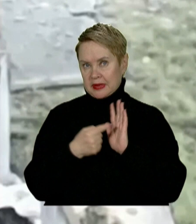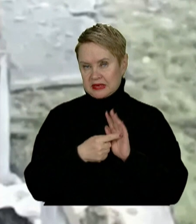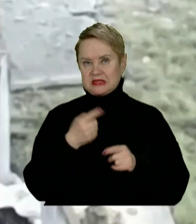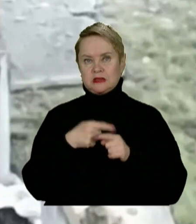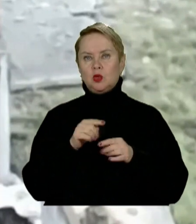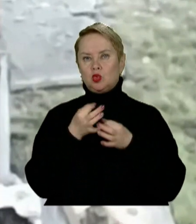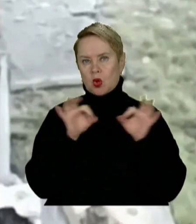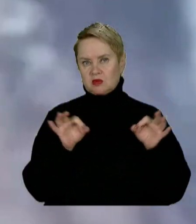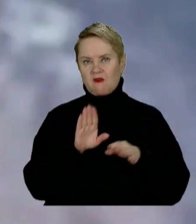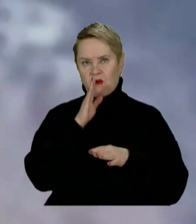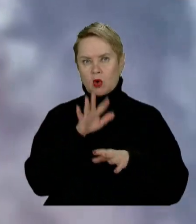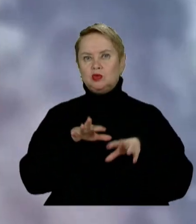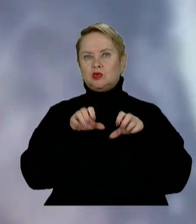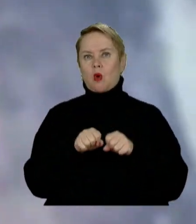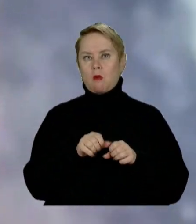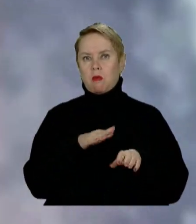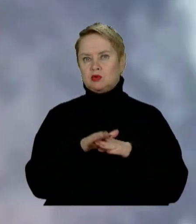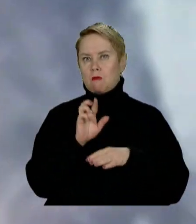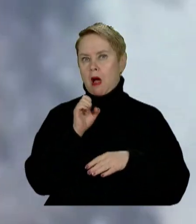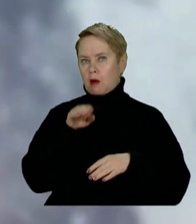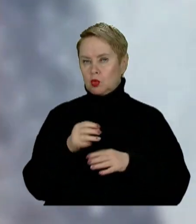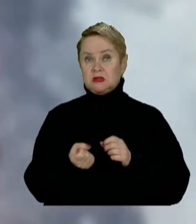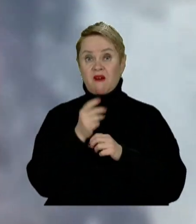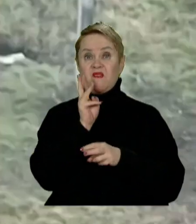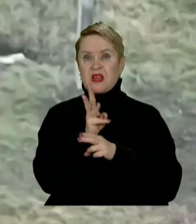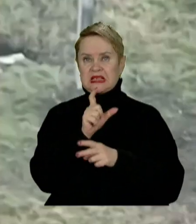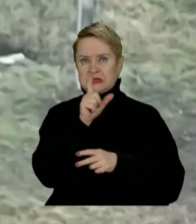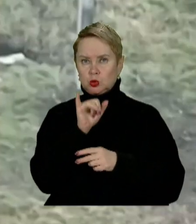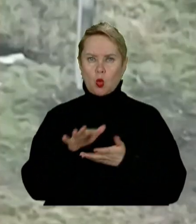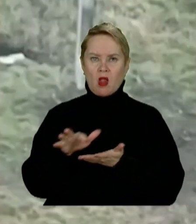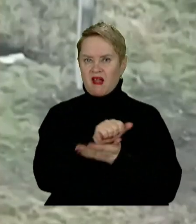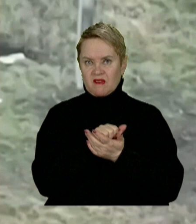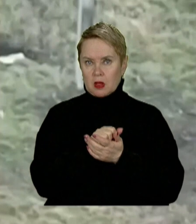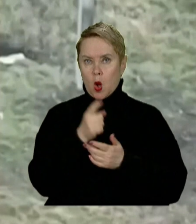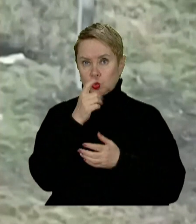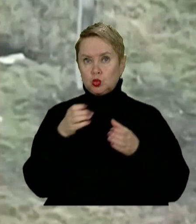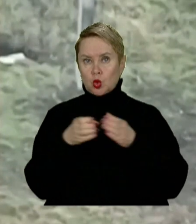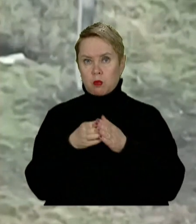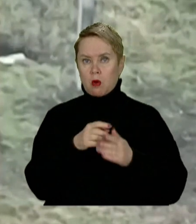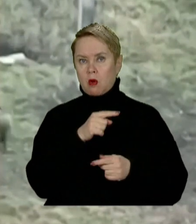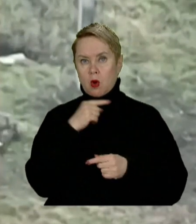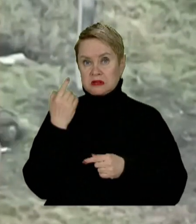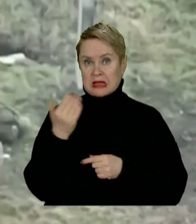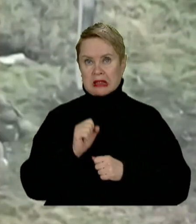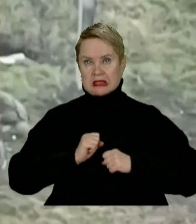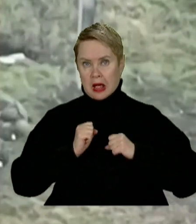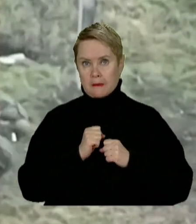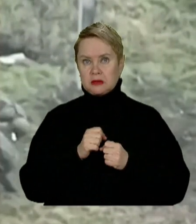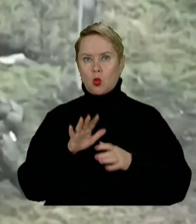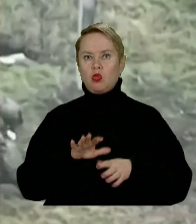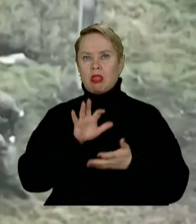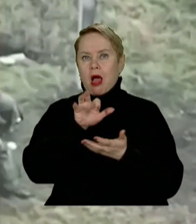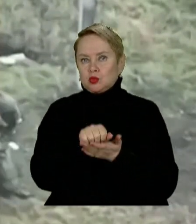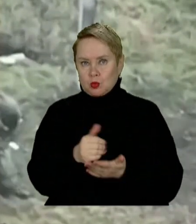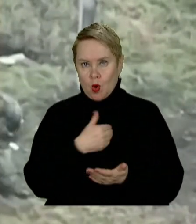чи дозволить ворогу захопити Бахмут. З'явилось відео, як ЗСУ ліквідували одну із груп противника, яка намагалась піти у